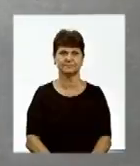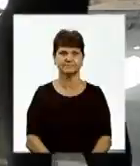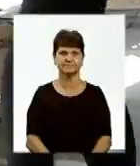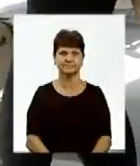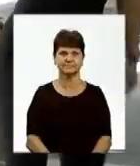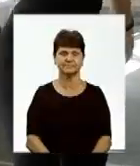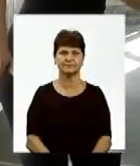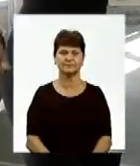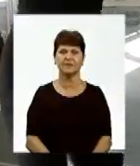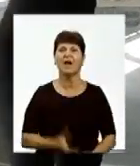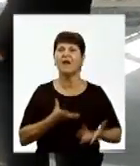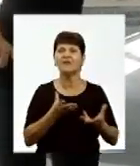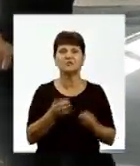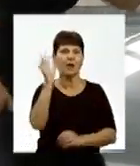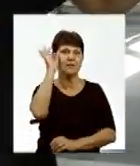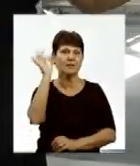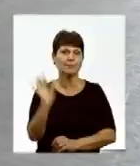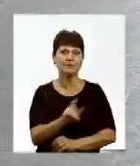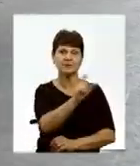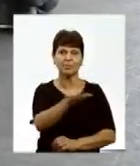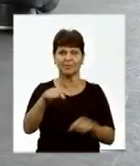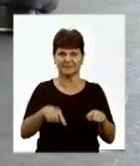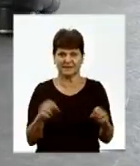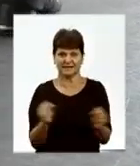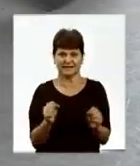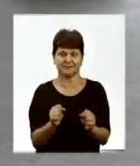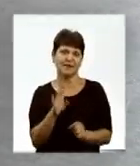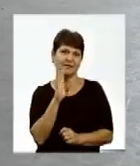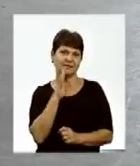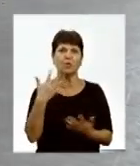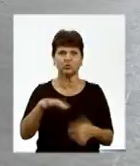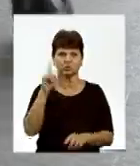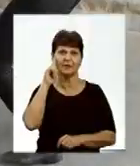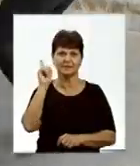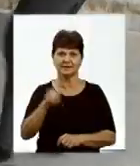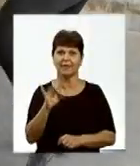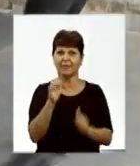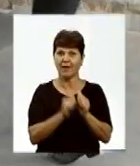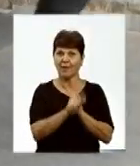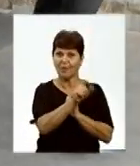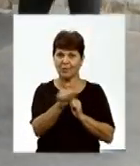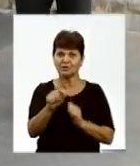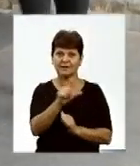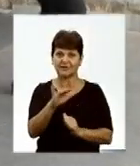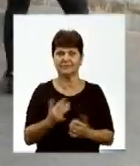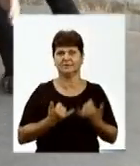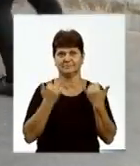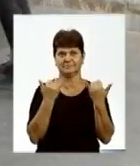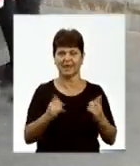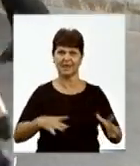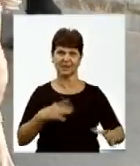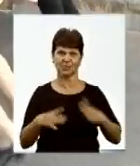Чим вражатимуть німецьку публіку цієї зими, танцівниці вже знають. І кожну вільну хвилину присвячують